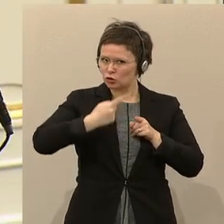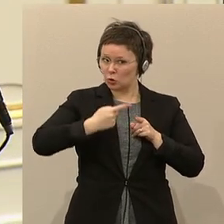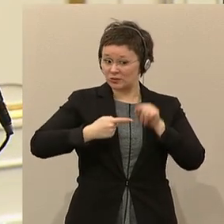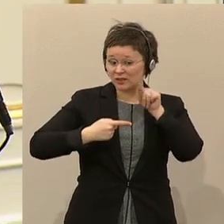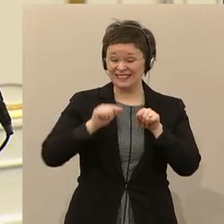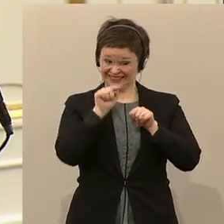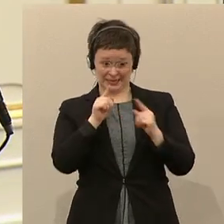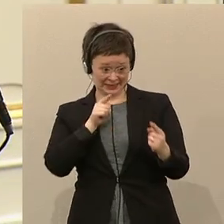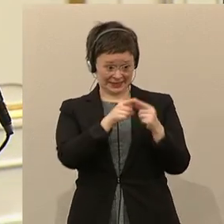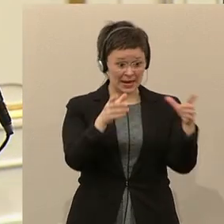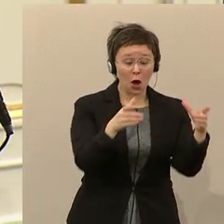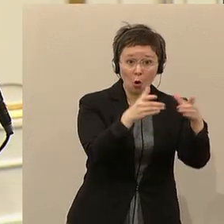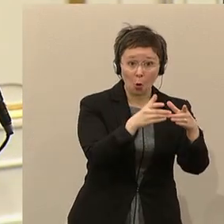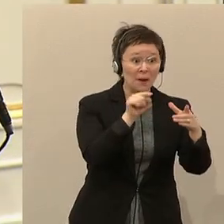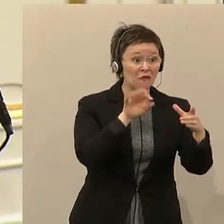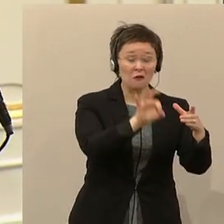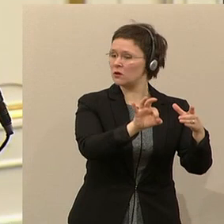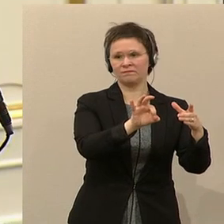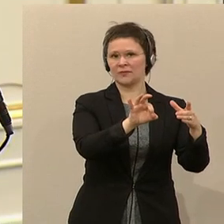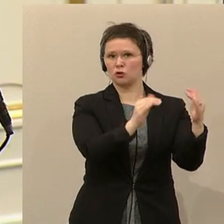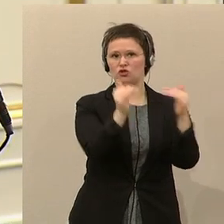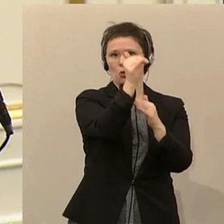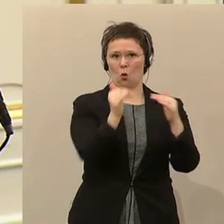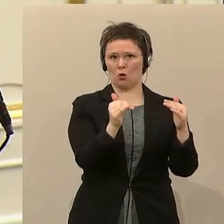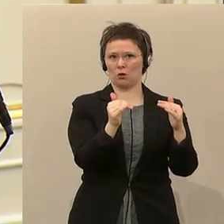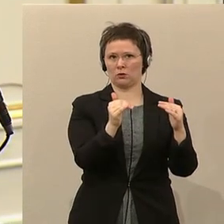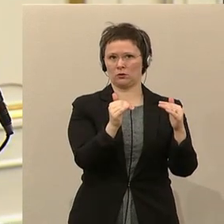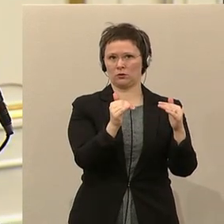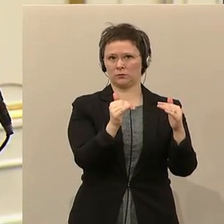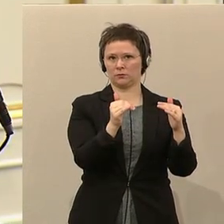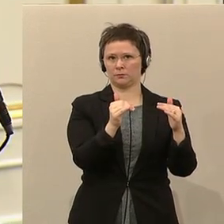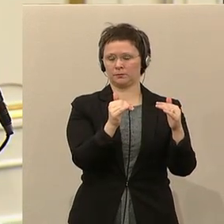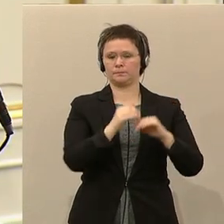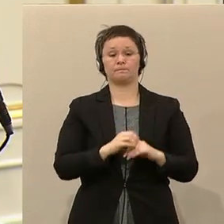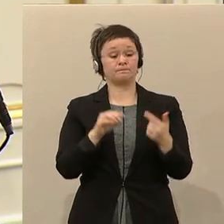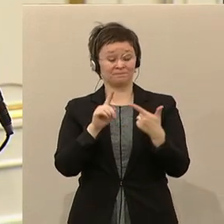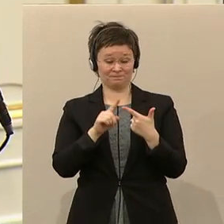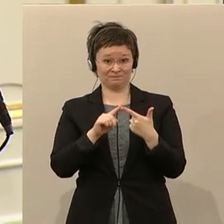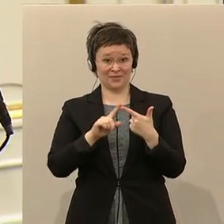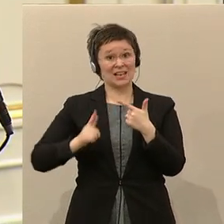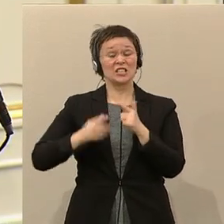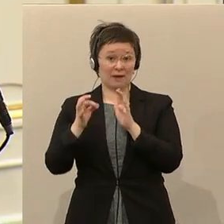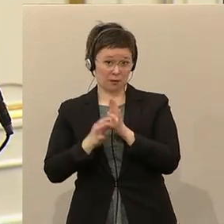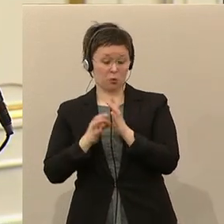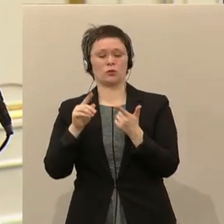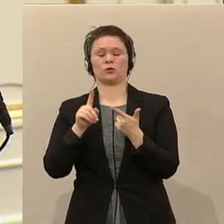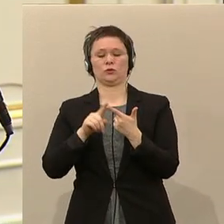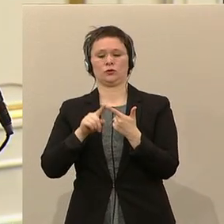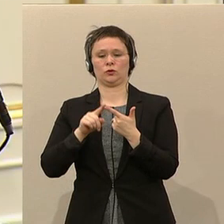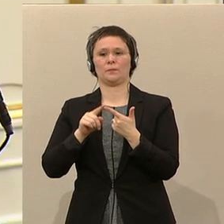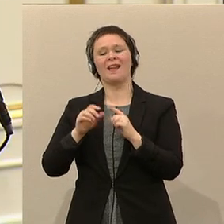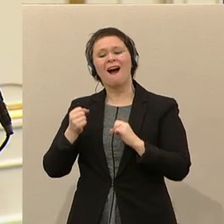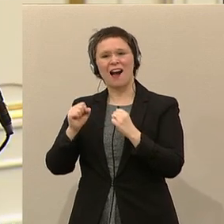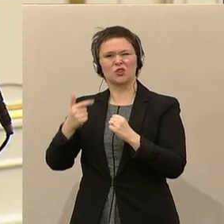Zielgruppe teilweise zu hoch. Der zweite Punkt, es gibt ein strukturelles Gap, in der Aktion 20